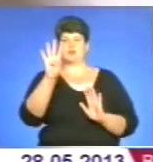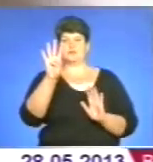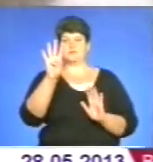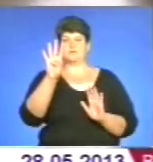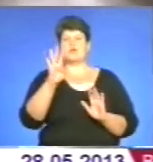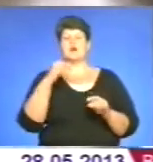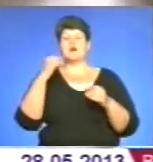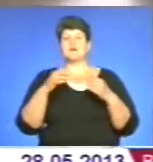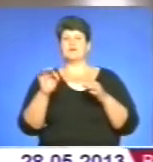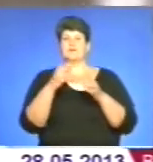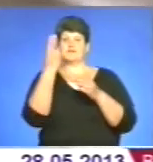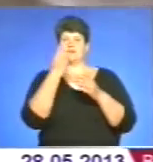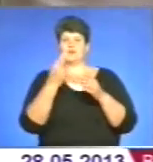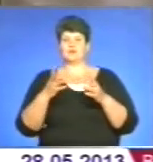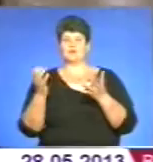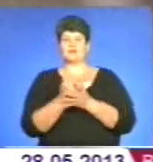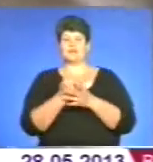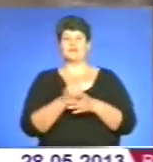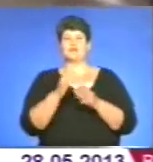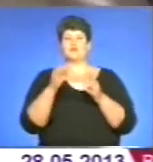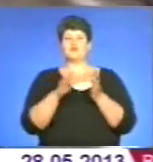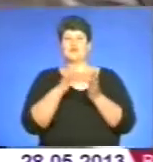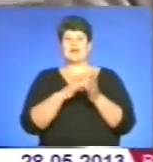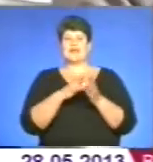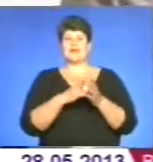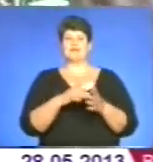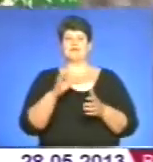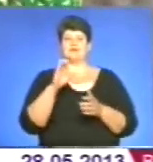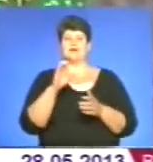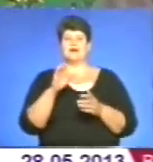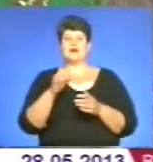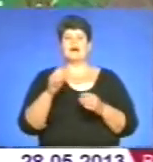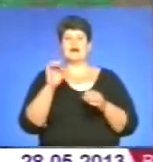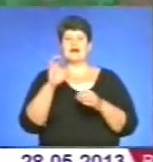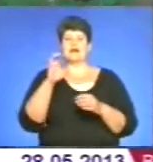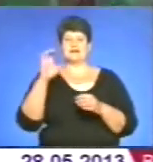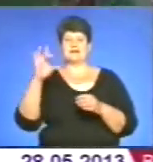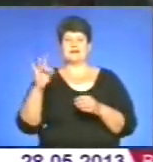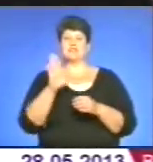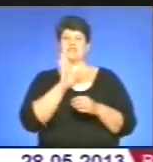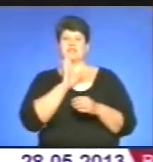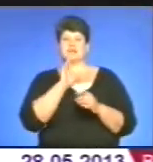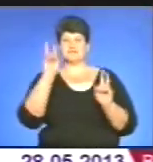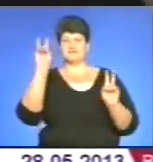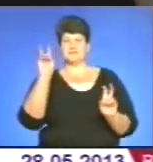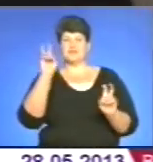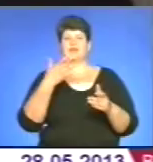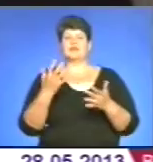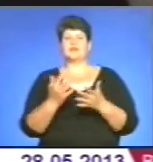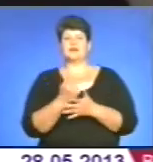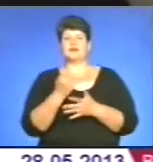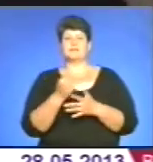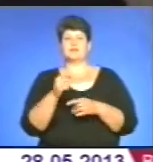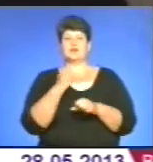Візерунок знайшла у журналі радянська жінка. Сорочку вишила гладдю за тиждень. Має у своїй колекції роботи, над якими